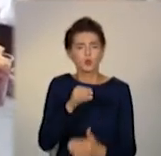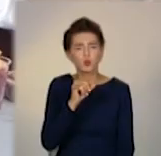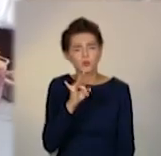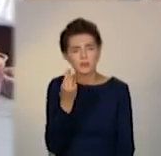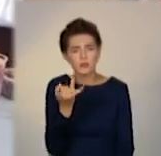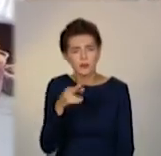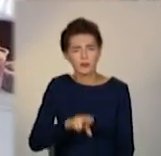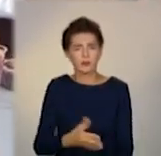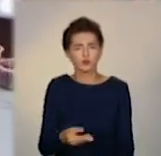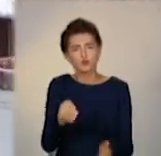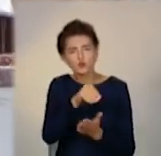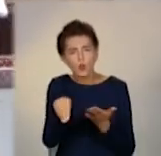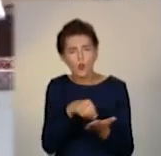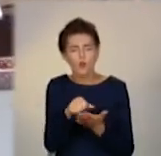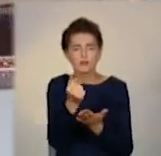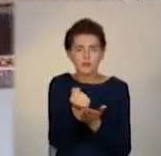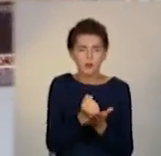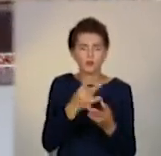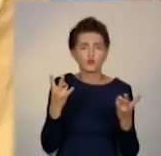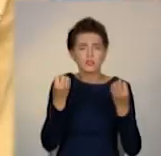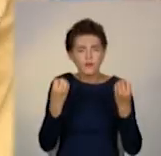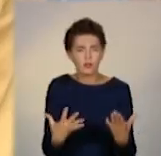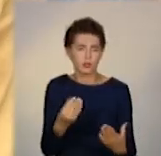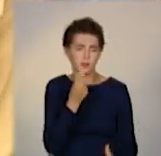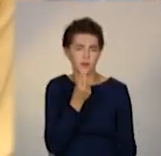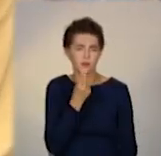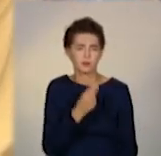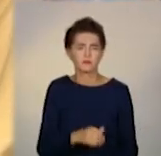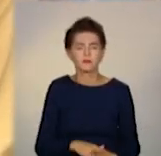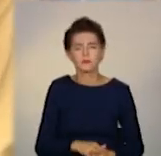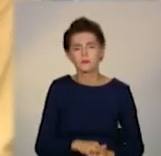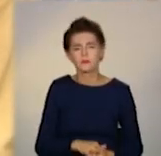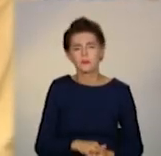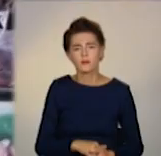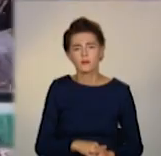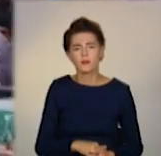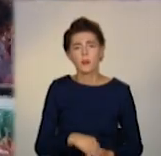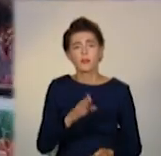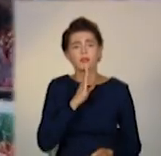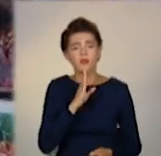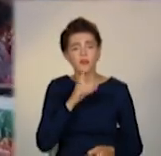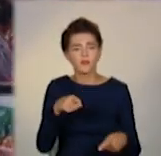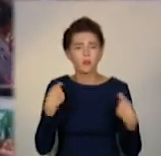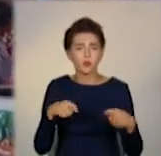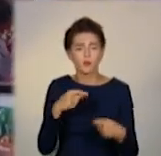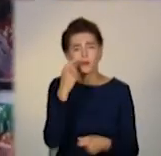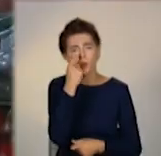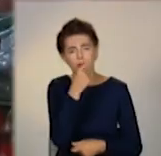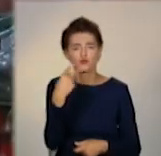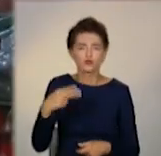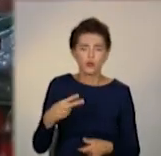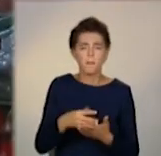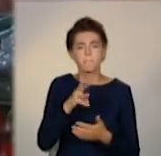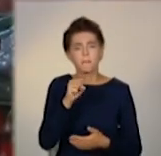Зачем квасити, зачем солити? От, все свіже треба їсти. Тетяна продає полуницю, черешню та малину. Каже, їх краще їсти,